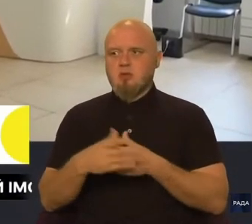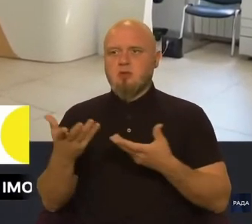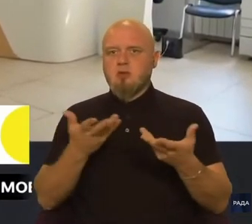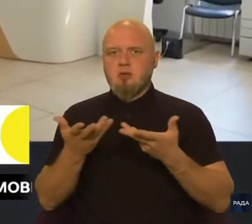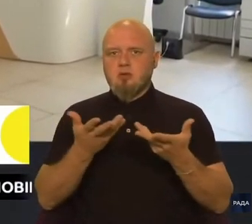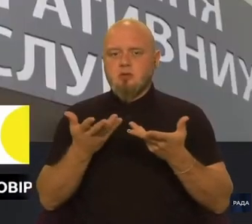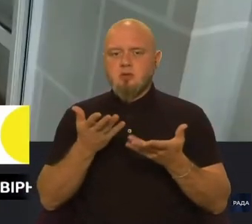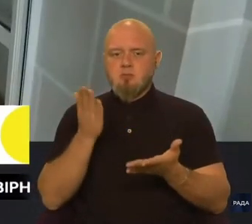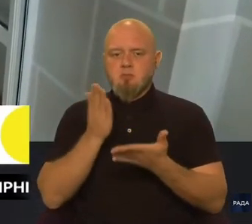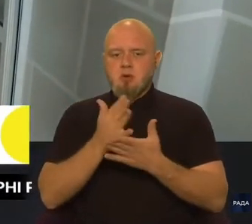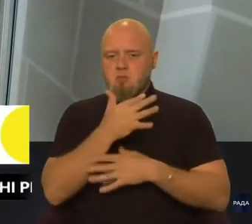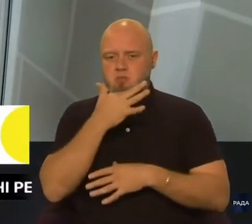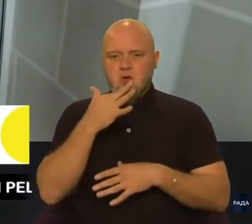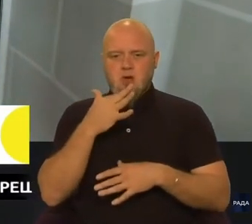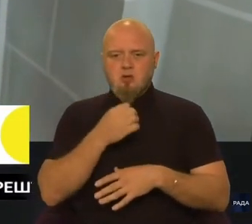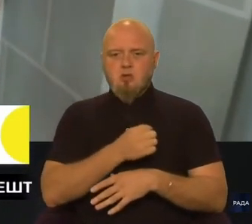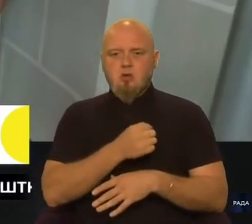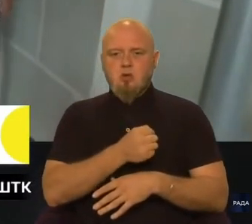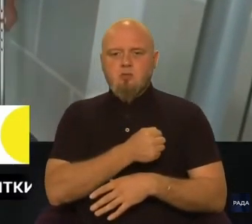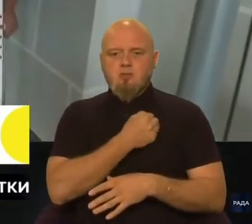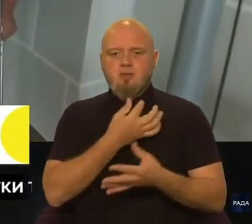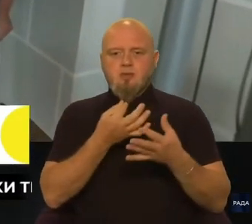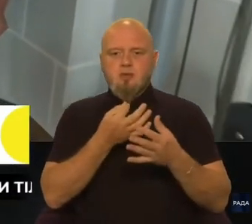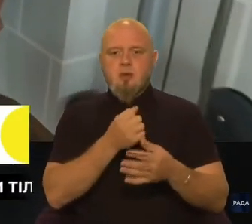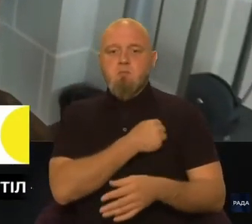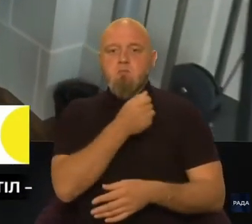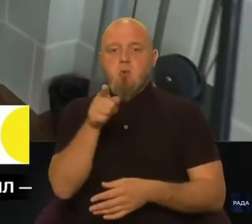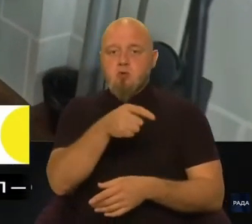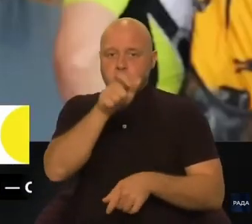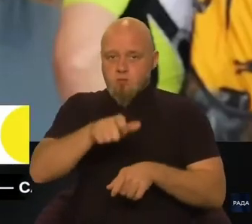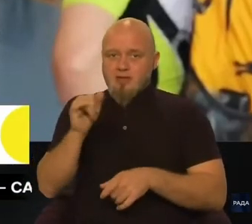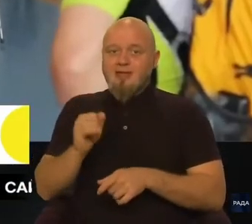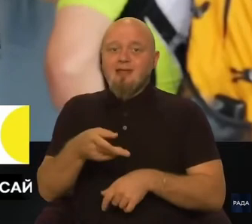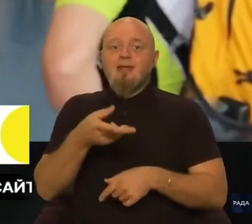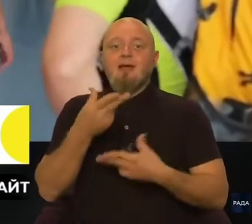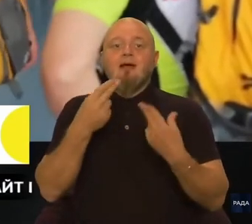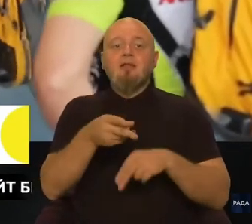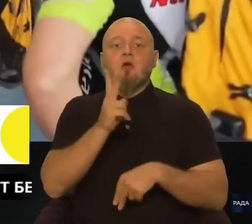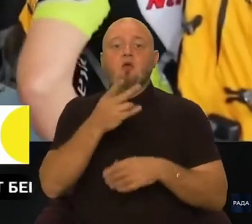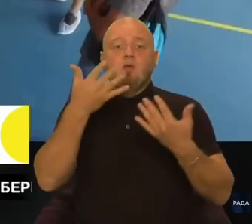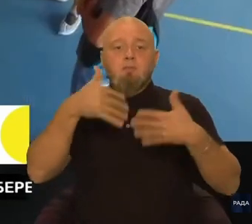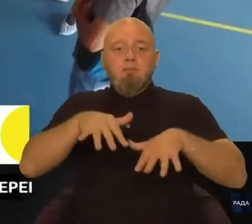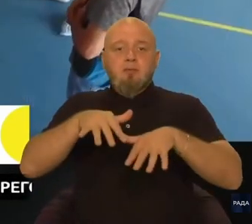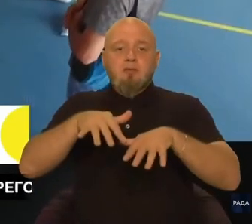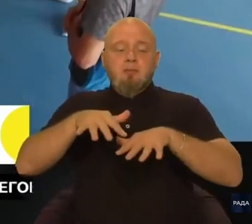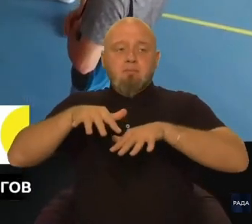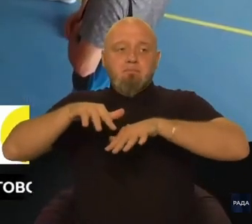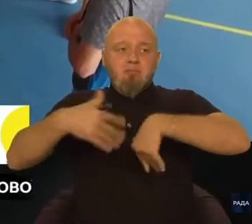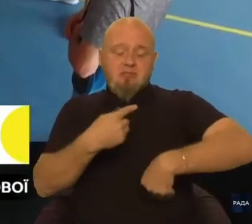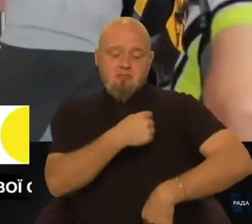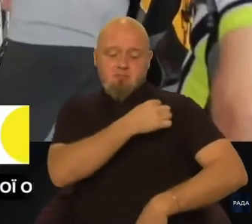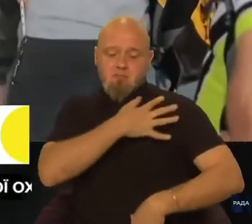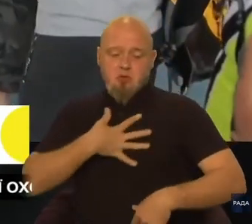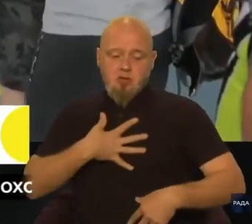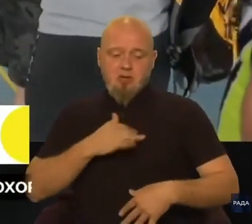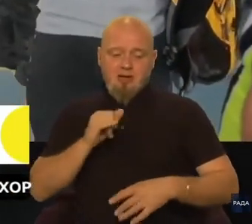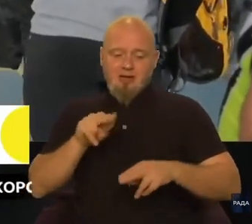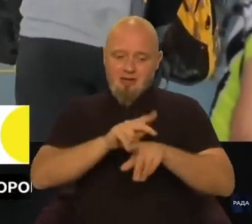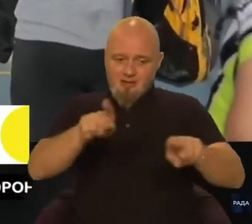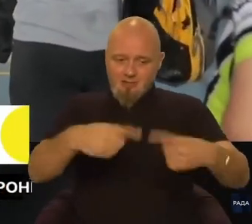який має багато демобілізованих людей, і дехто вже після поранення реабілітації повертається на